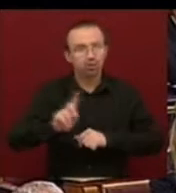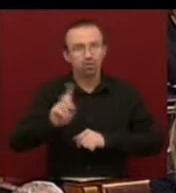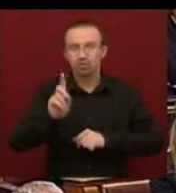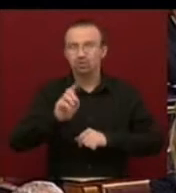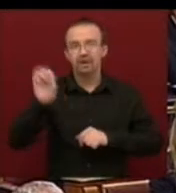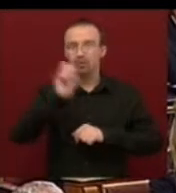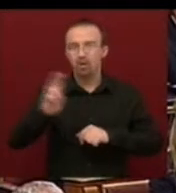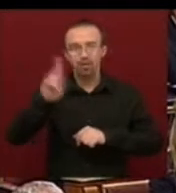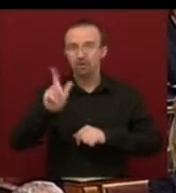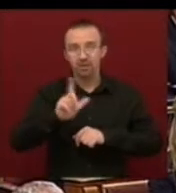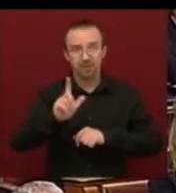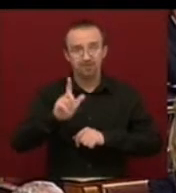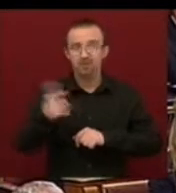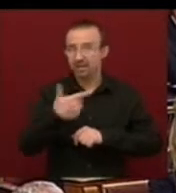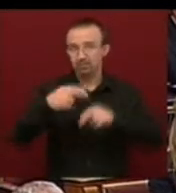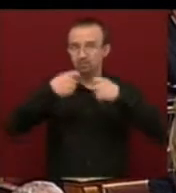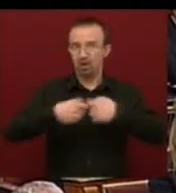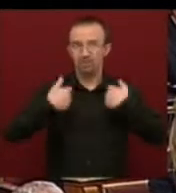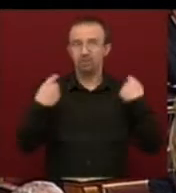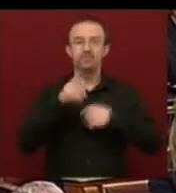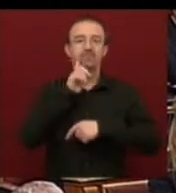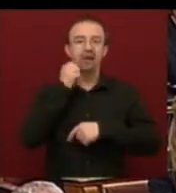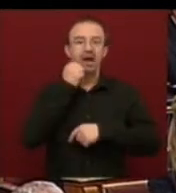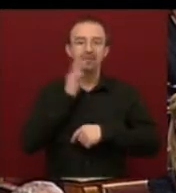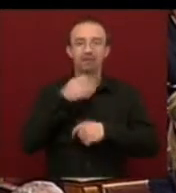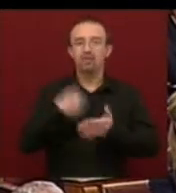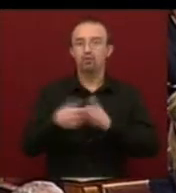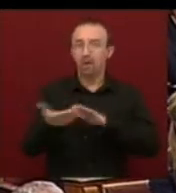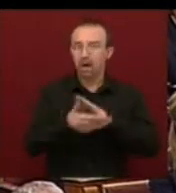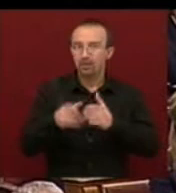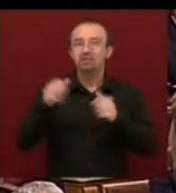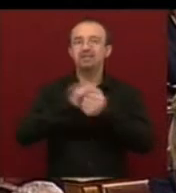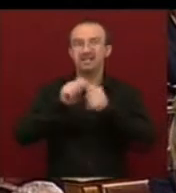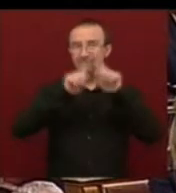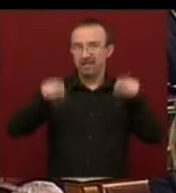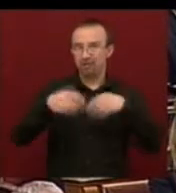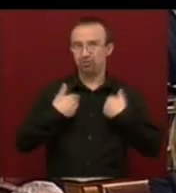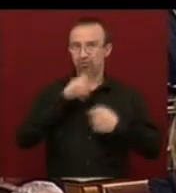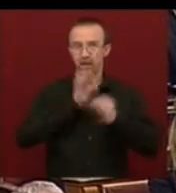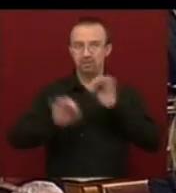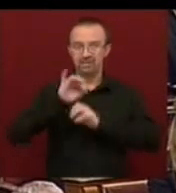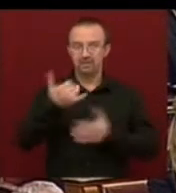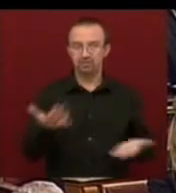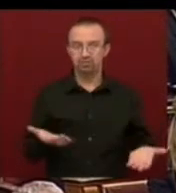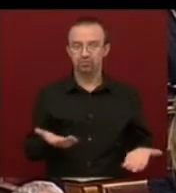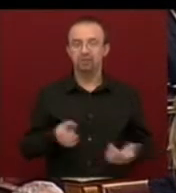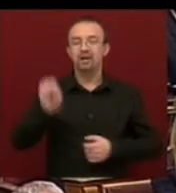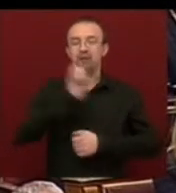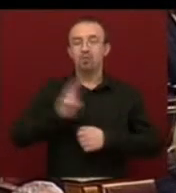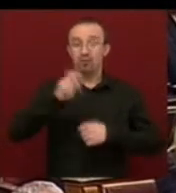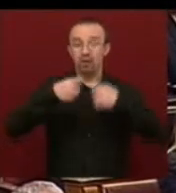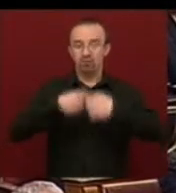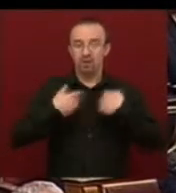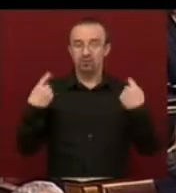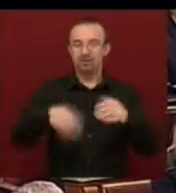uniót, mindkettőnek további is tagja vagyunk. Az IMF, a valótaalap részvényesei között találjuk Magyarországot. Az unió tagja